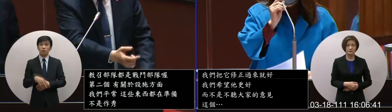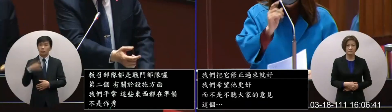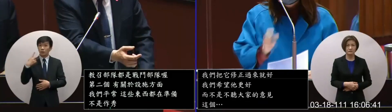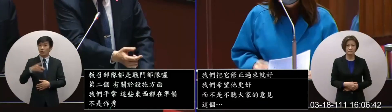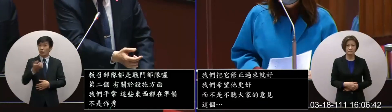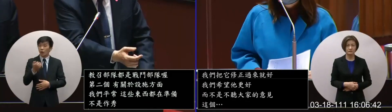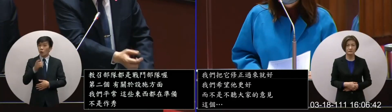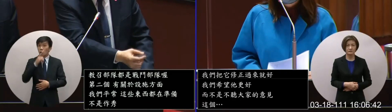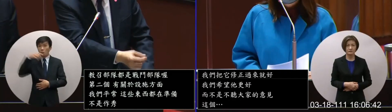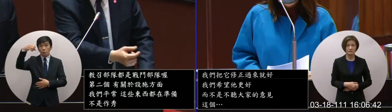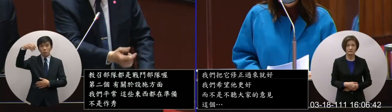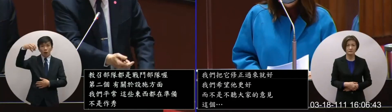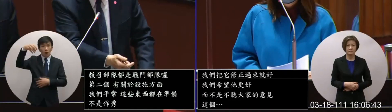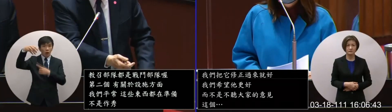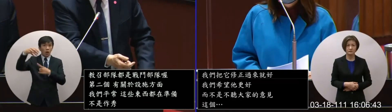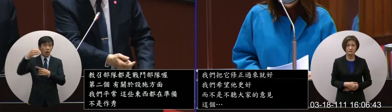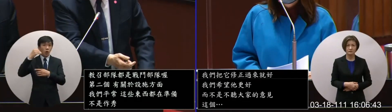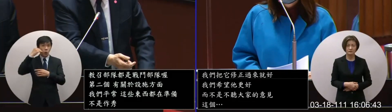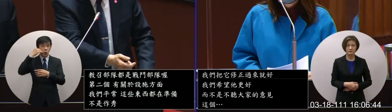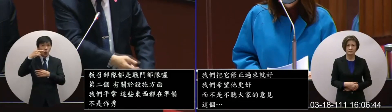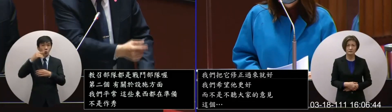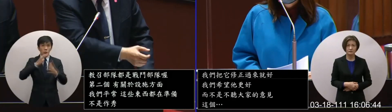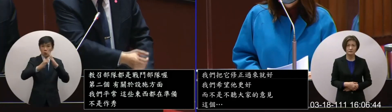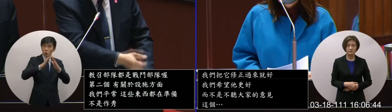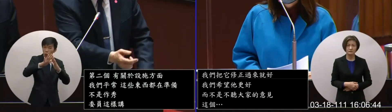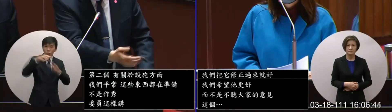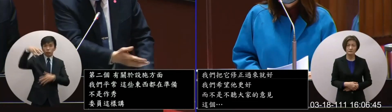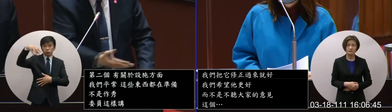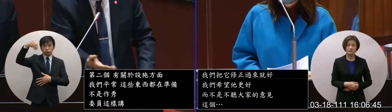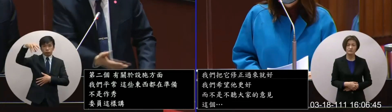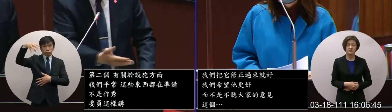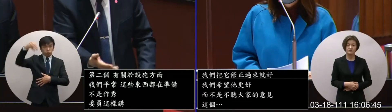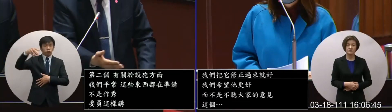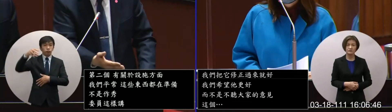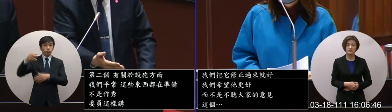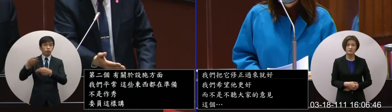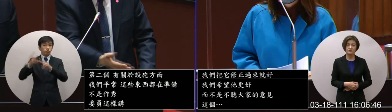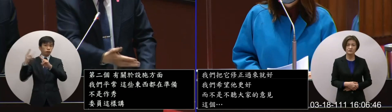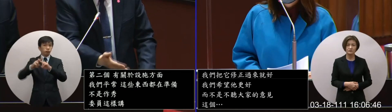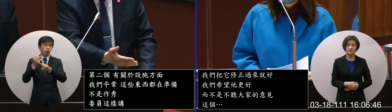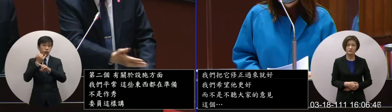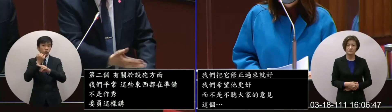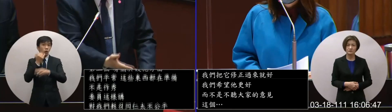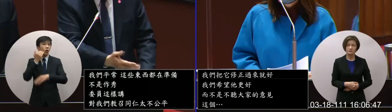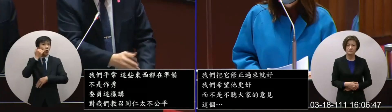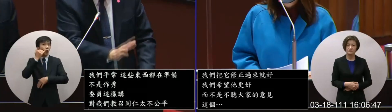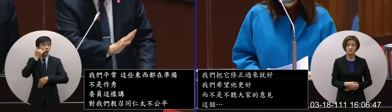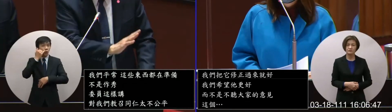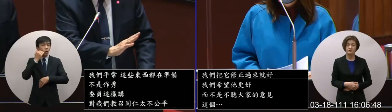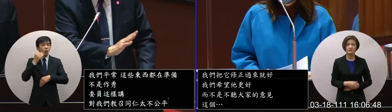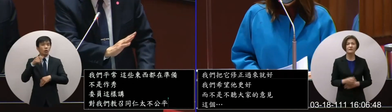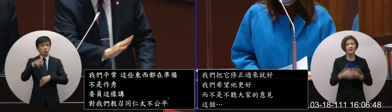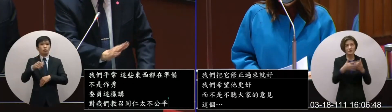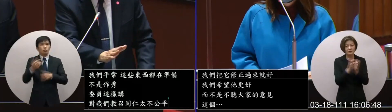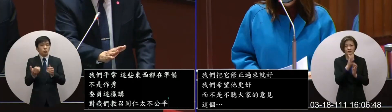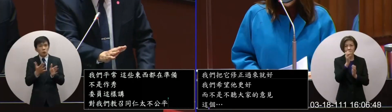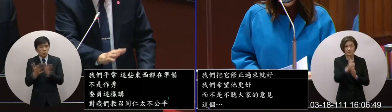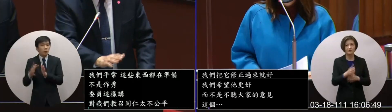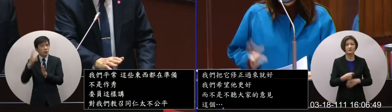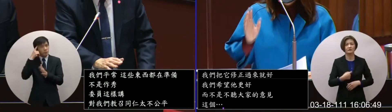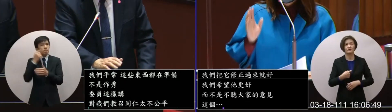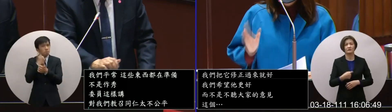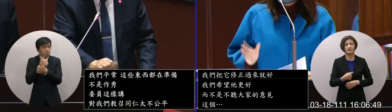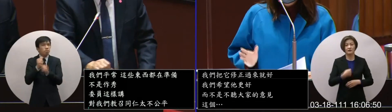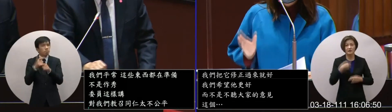真的作战的话可以关掉了他说的警告一下大家晚上夜间要起来或干什么都有做考